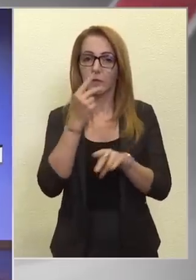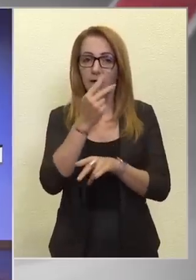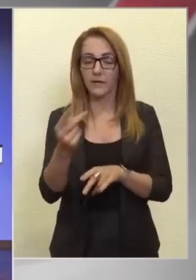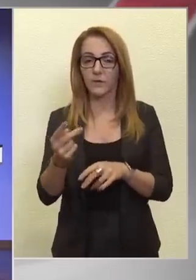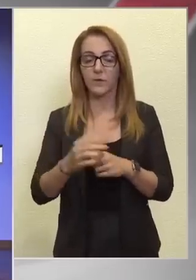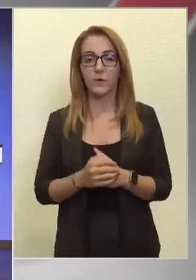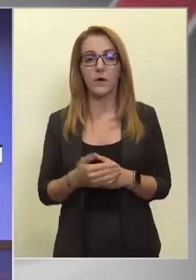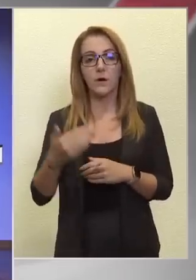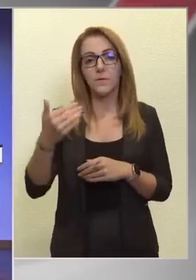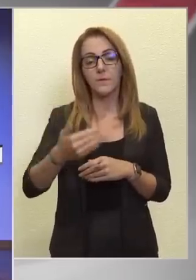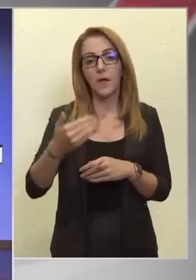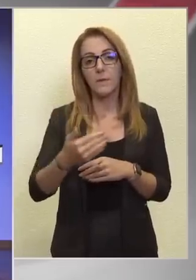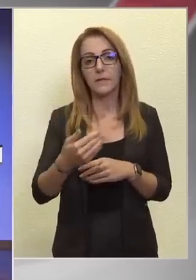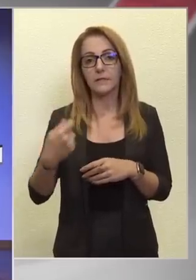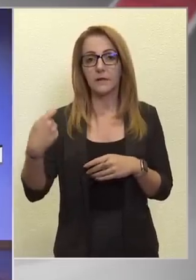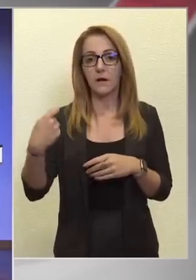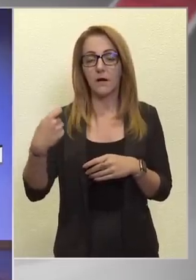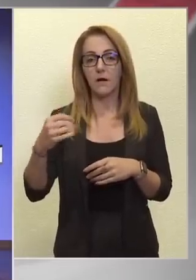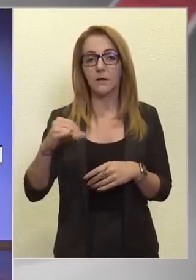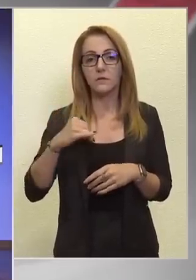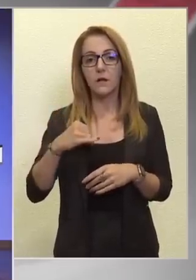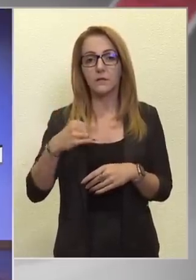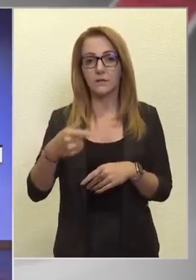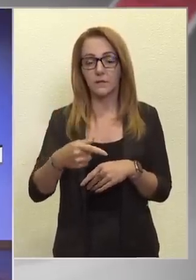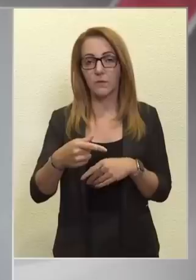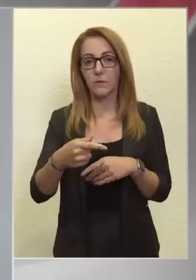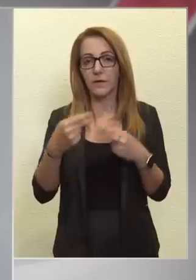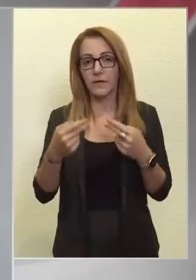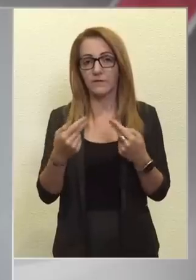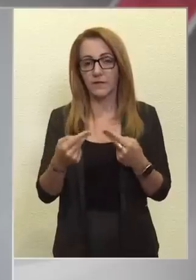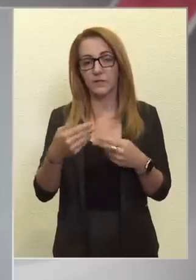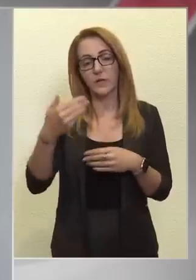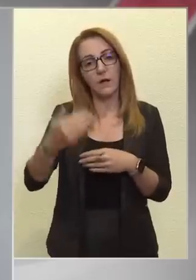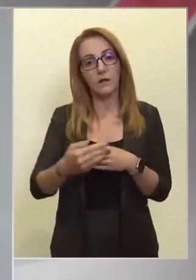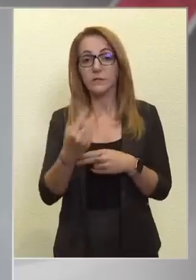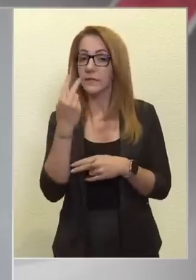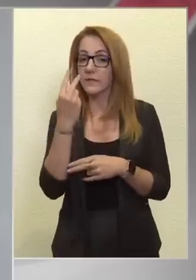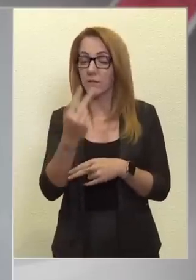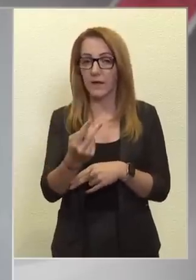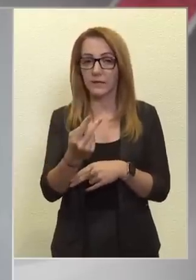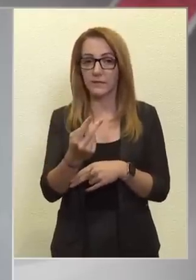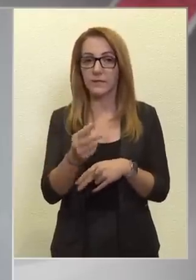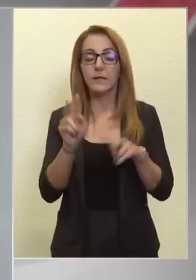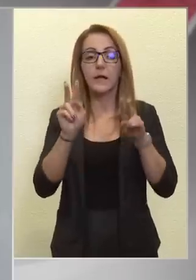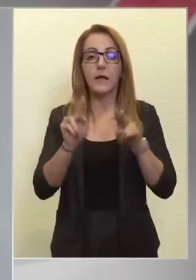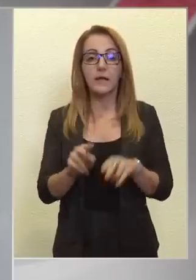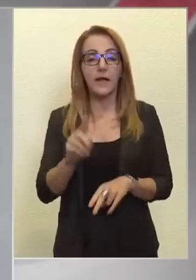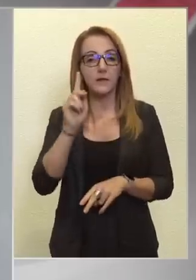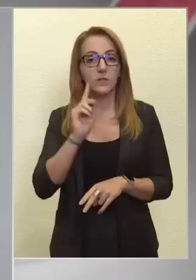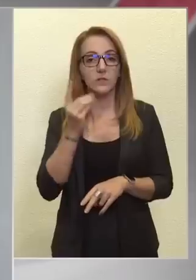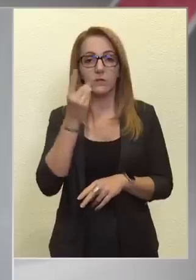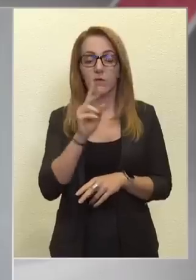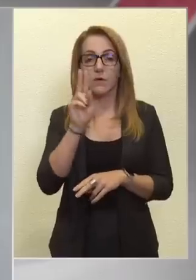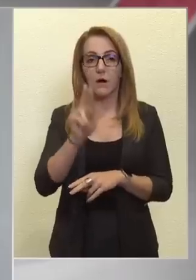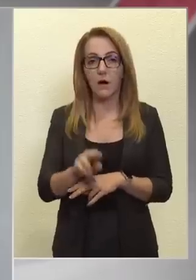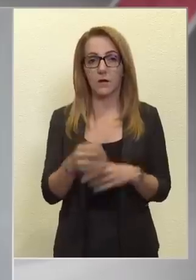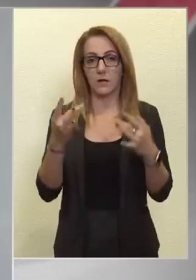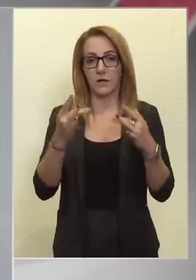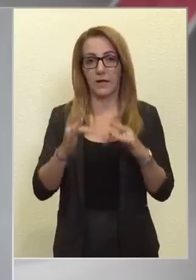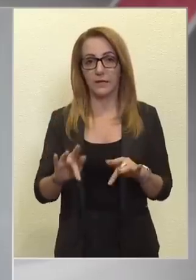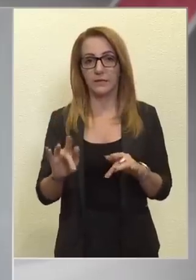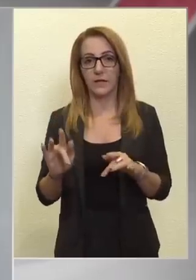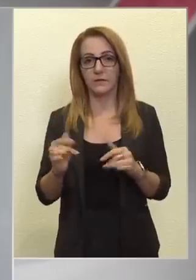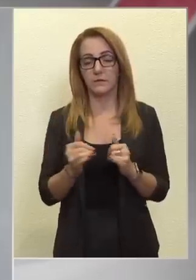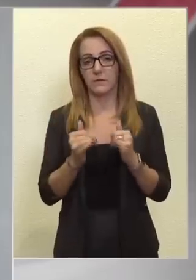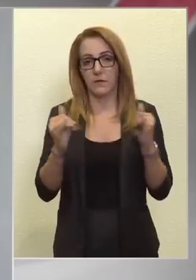amíg a szankciók hatályban vannak, addig nem látszik, hogy reális esély lenne arra, hogy a helyzet